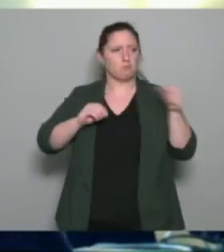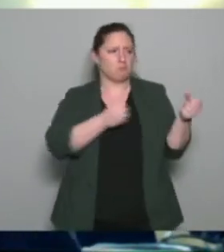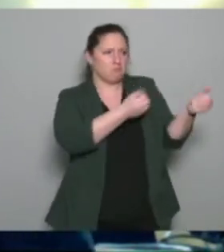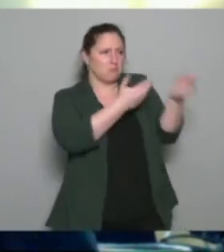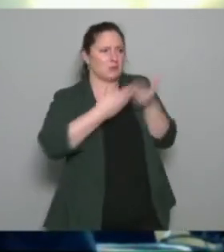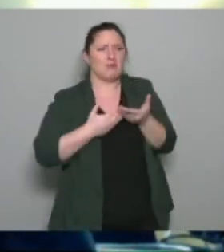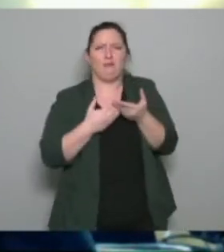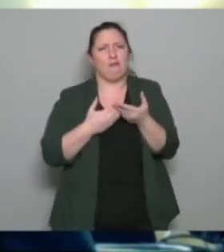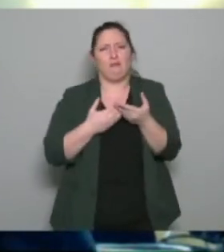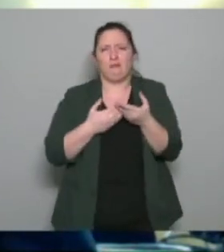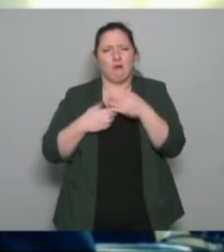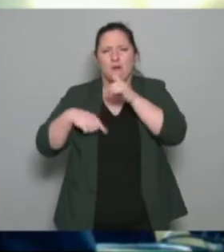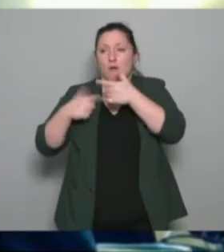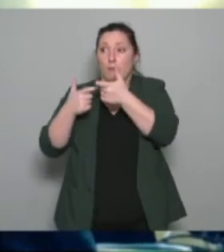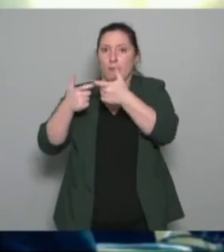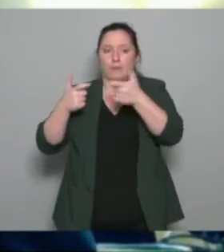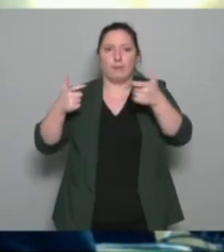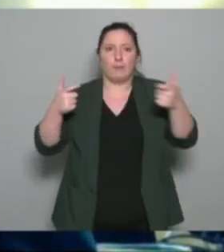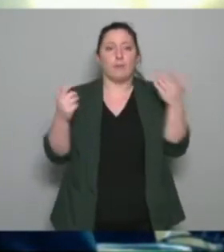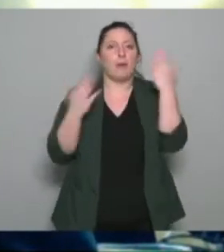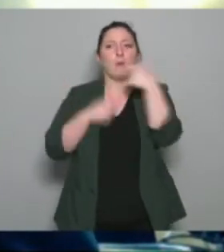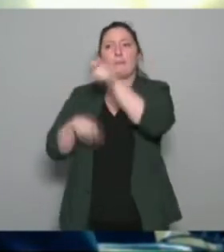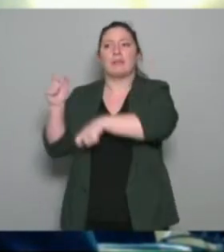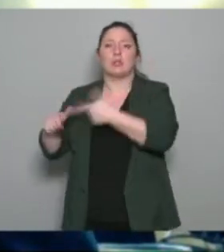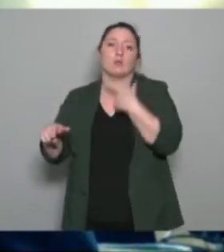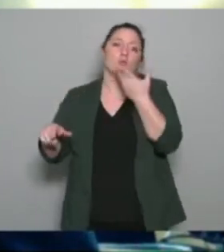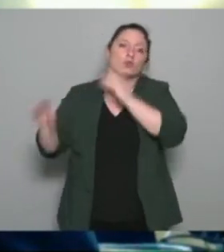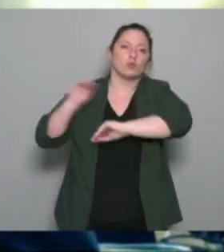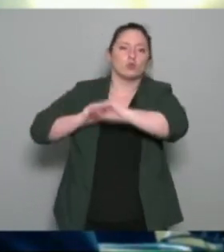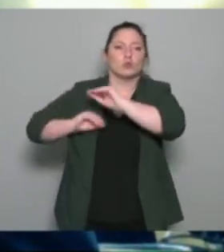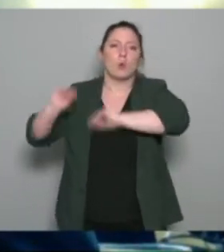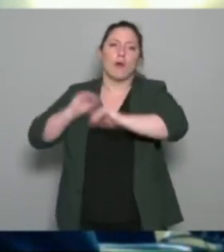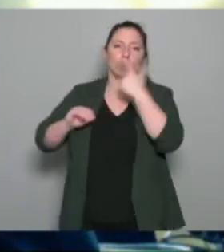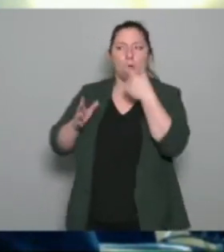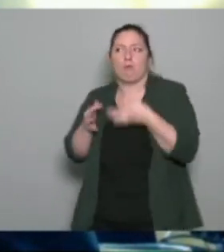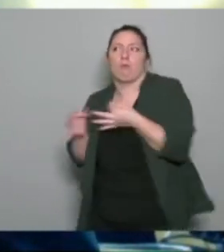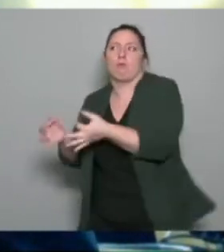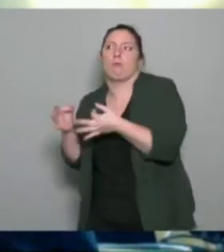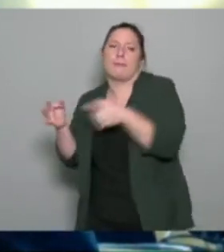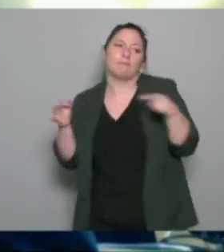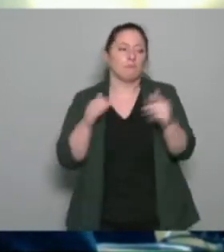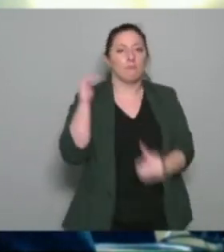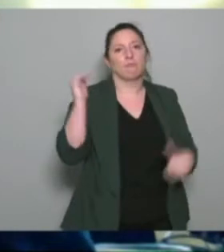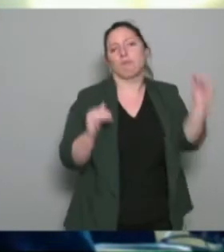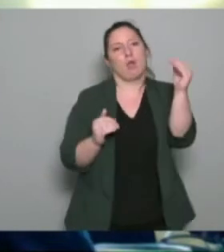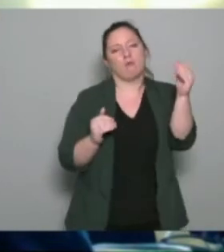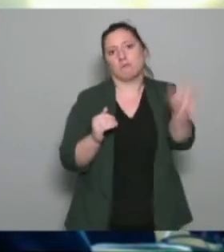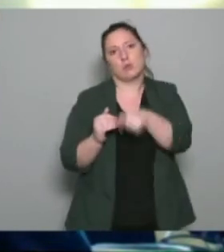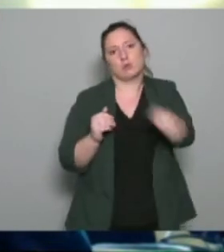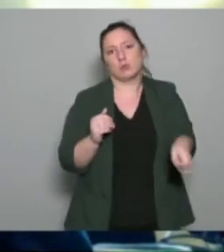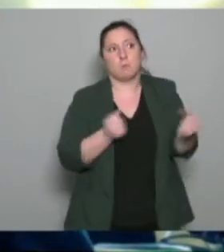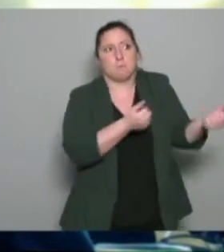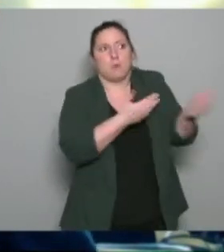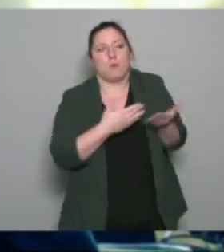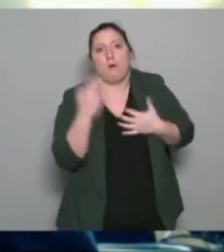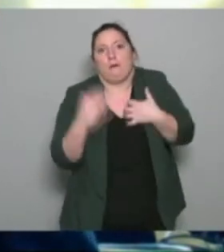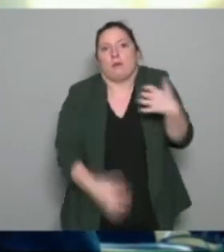nos professionnels qu'on avait sensibilisés donc voilà on était effectivement attachés à vraiment avoir des personnes